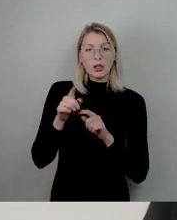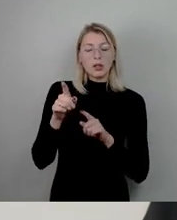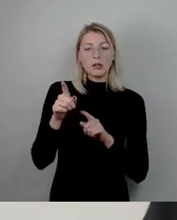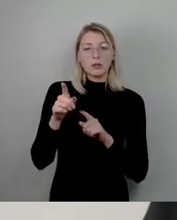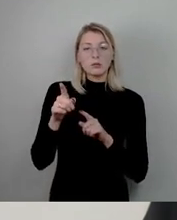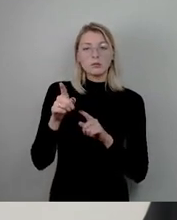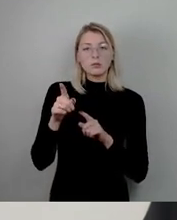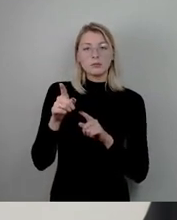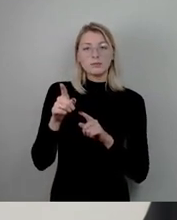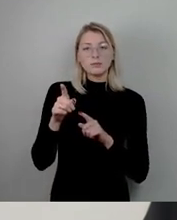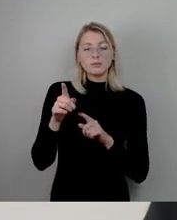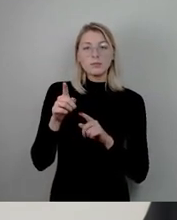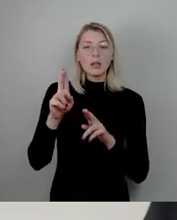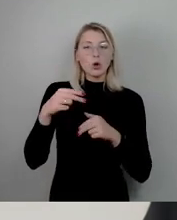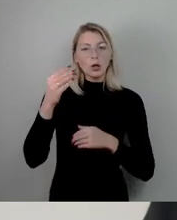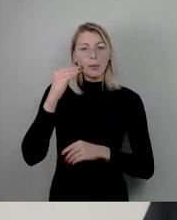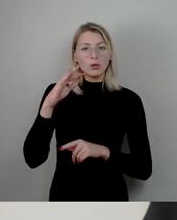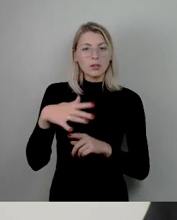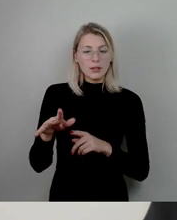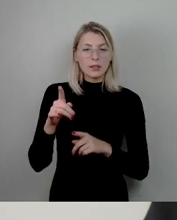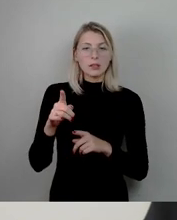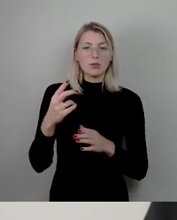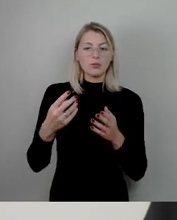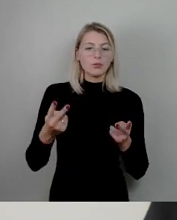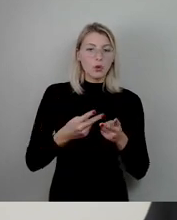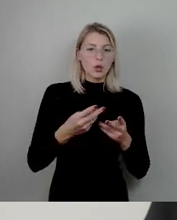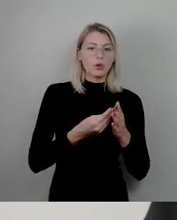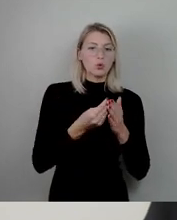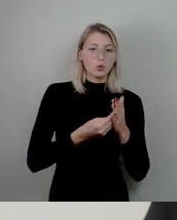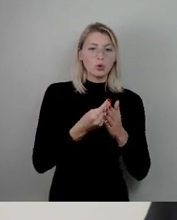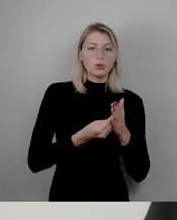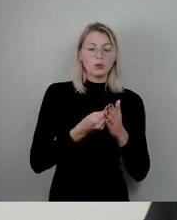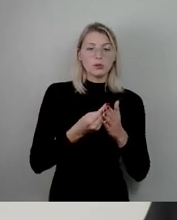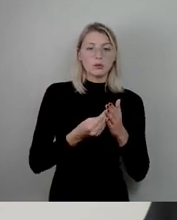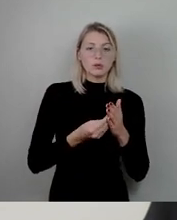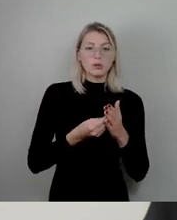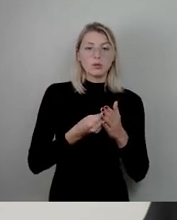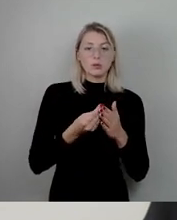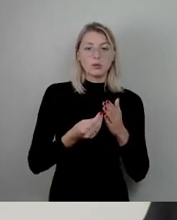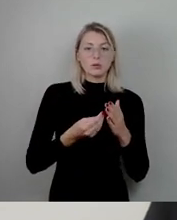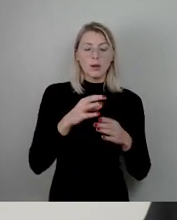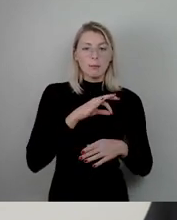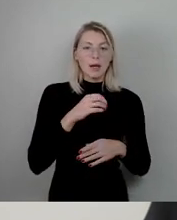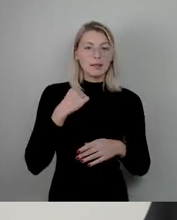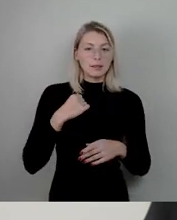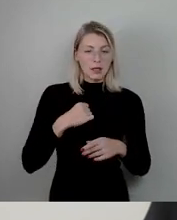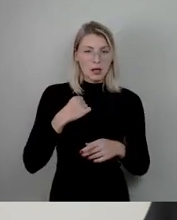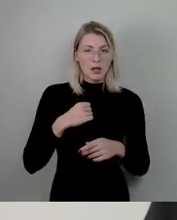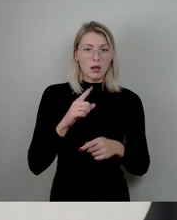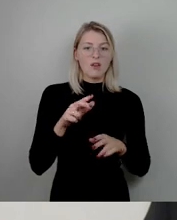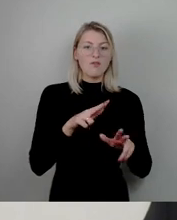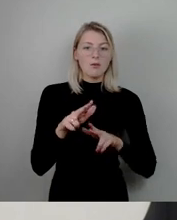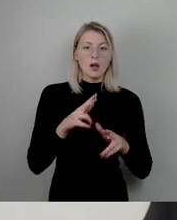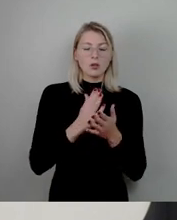der Rückmeldung aus der Szene der geförterten Kunstpreisträgerinnen und Kunstpreisträger an die Verwaltung das Anliegen